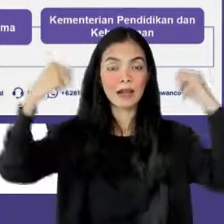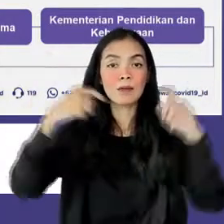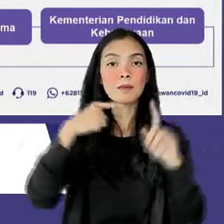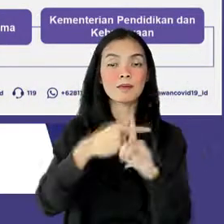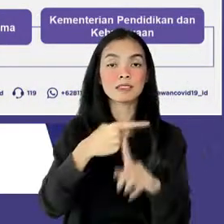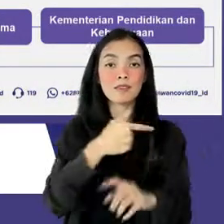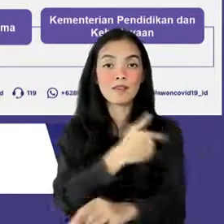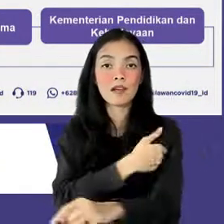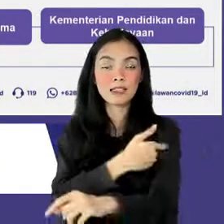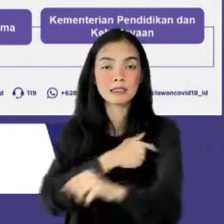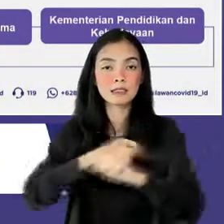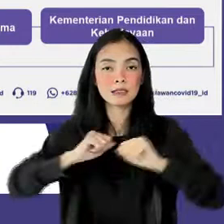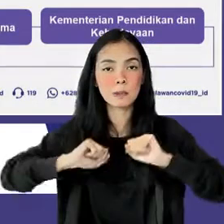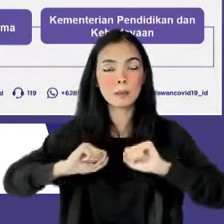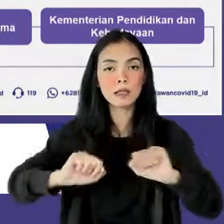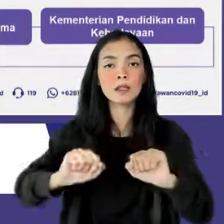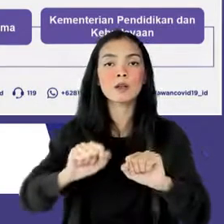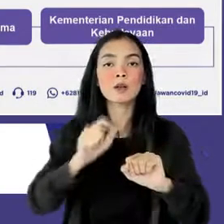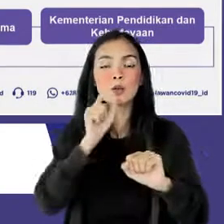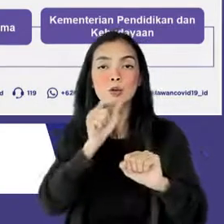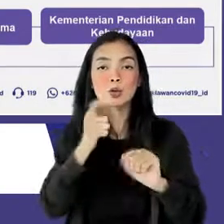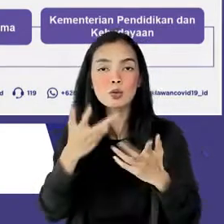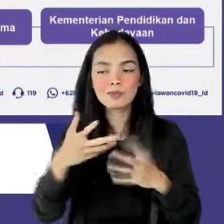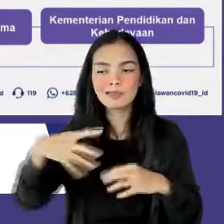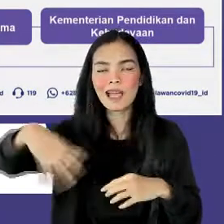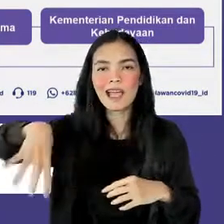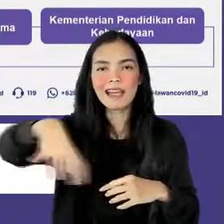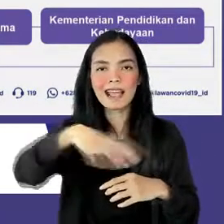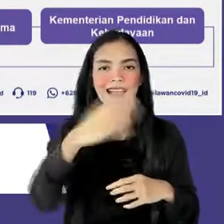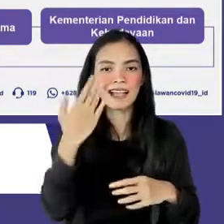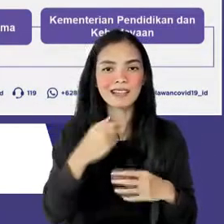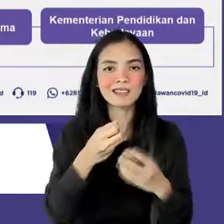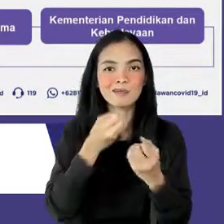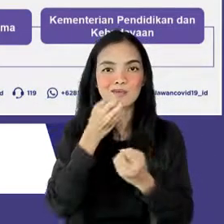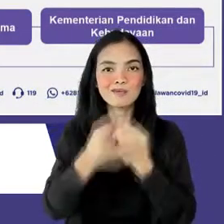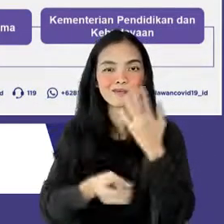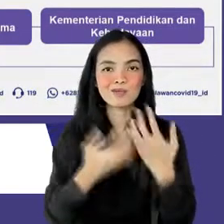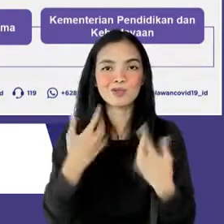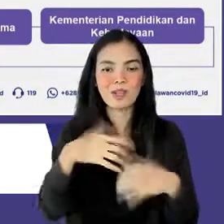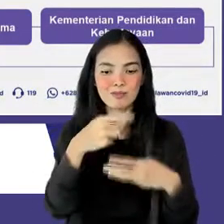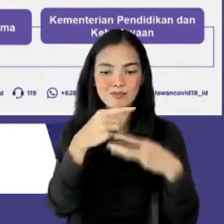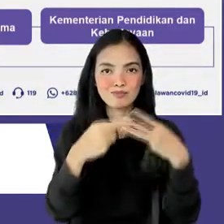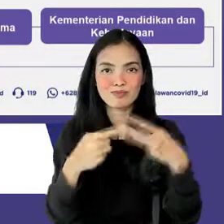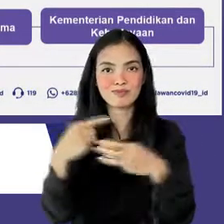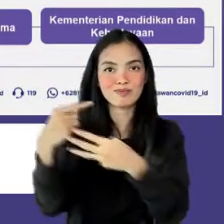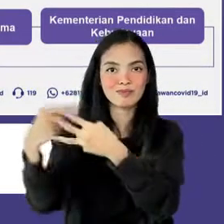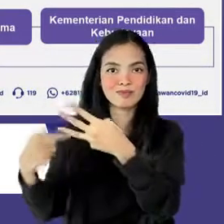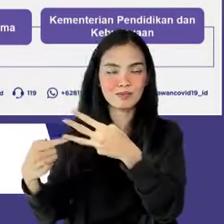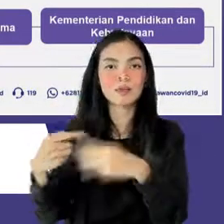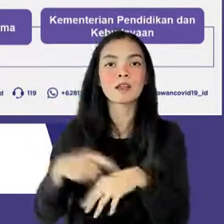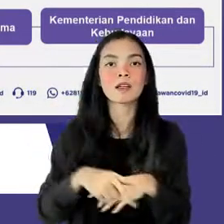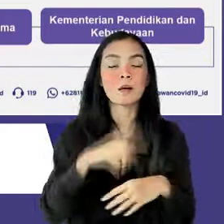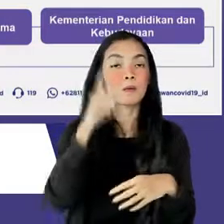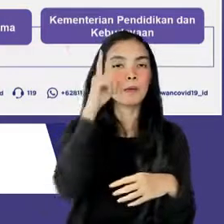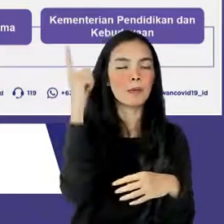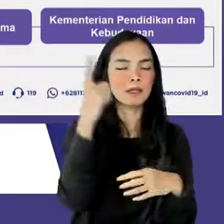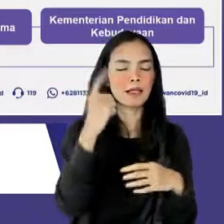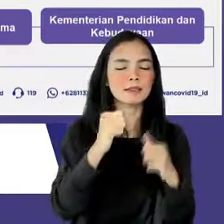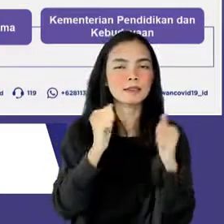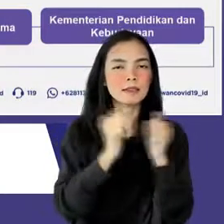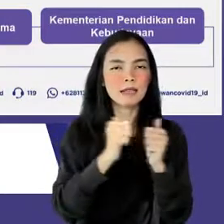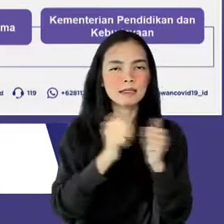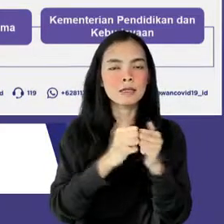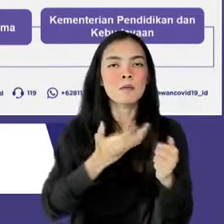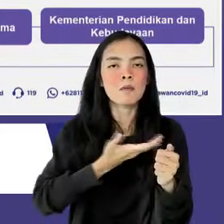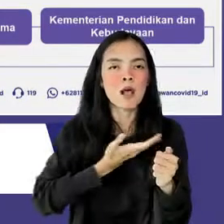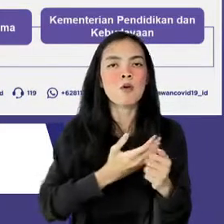vaksinasi akan diutamakan bagi daerah-daerah tersebut. Pemerintah berkomitmen menjamin bahwa setiap orang